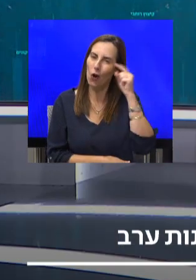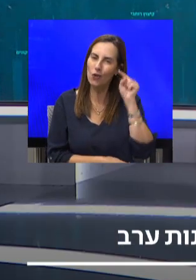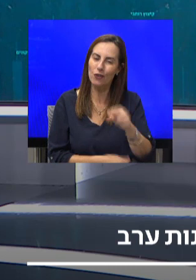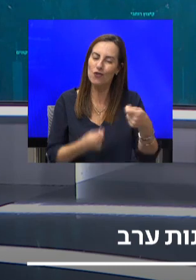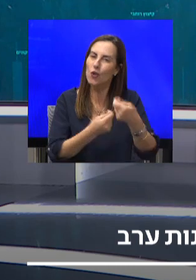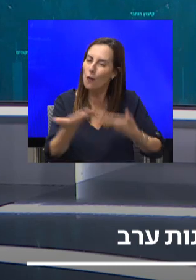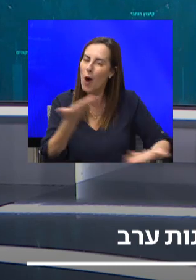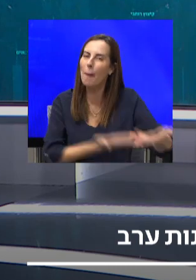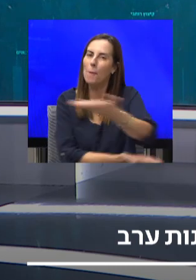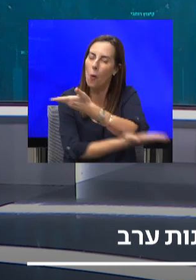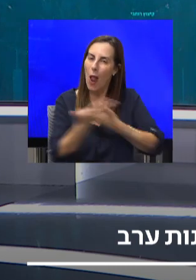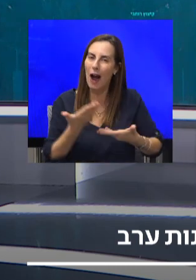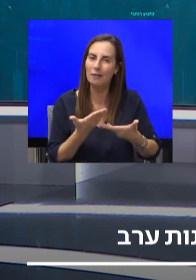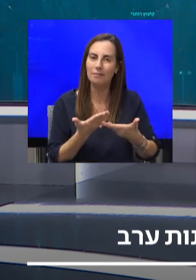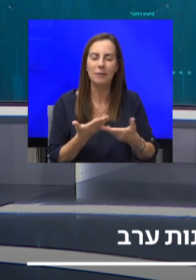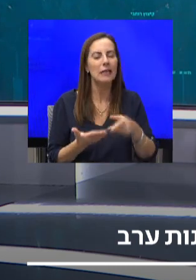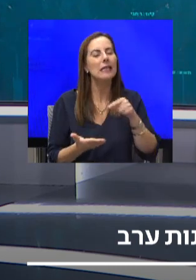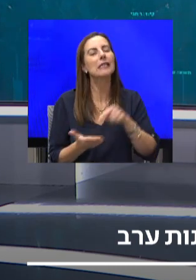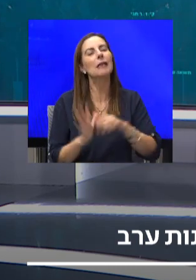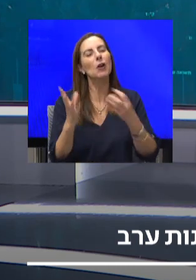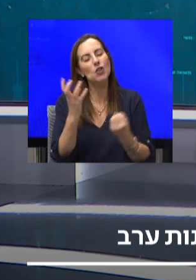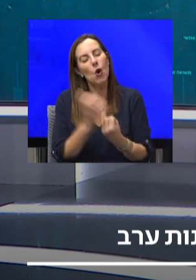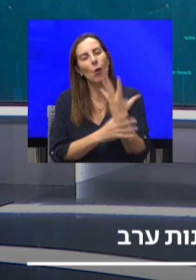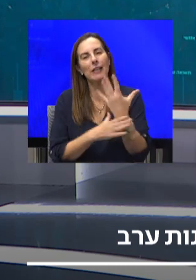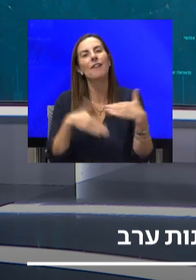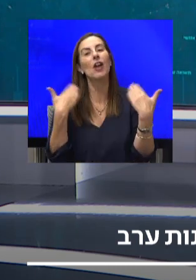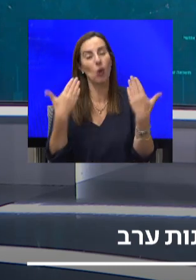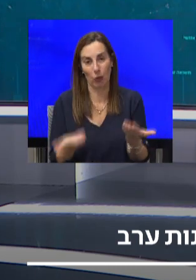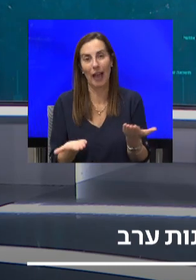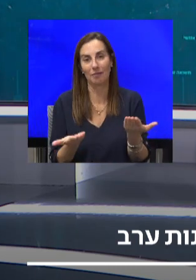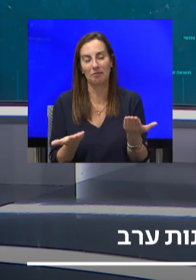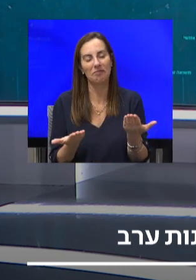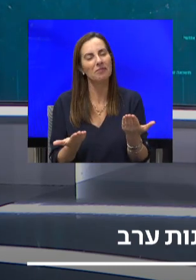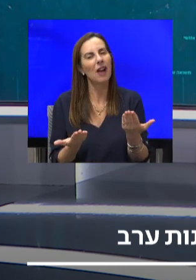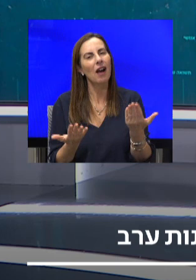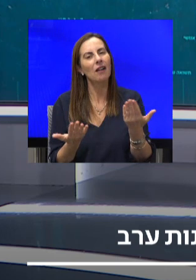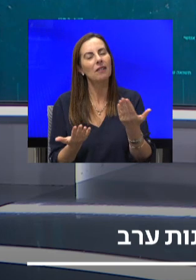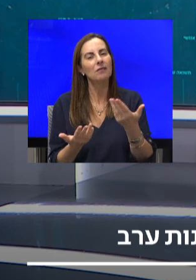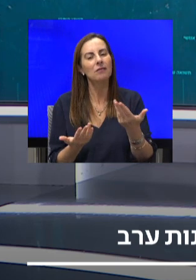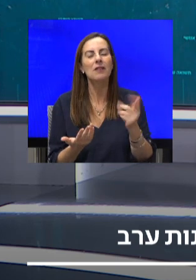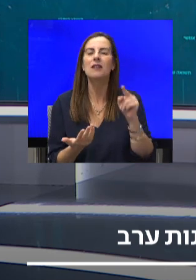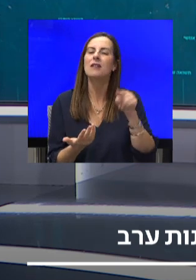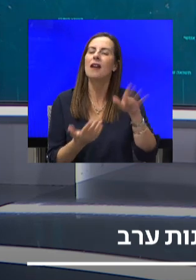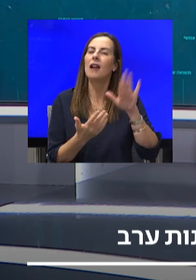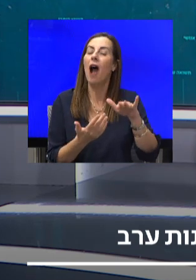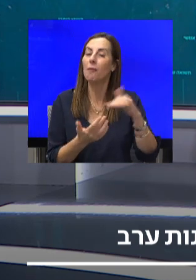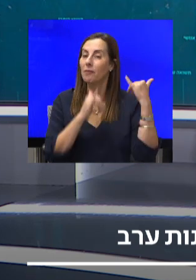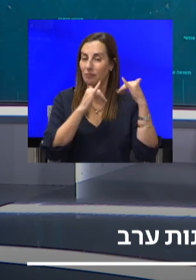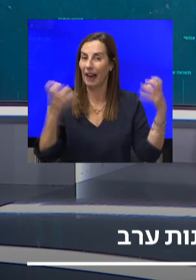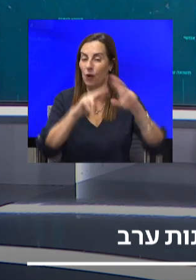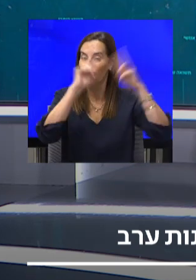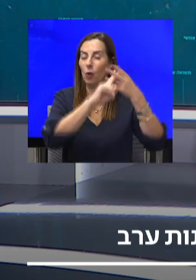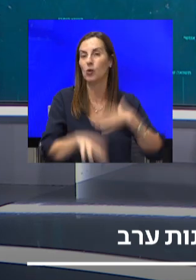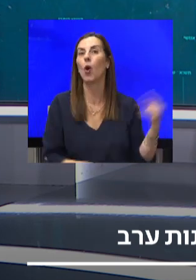הם מה שיוצר ומאפשר אווירה, שמביאה לכאן גם חברות בינלאומיות משמעותיות, לעסוק